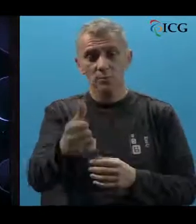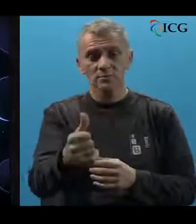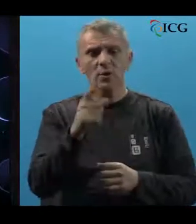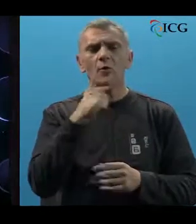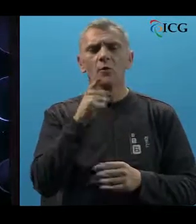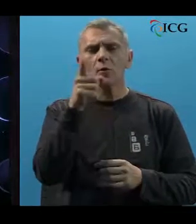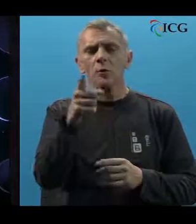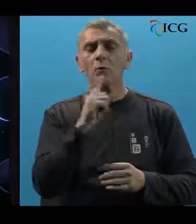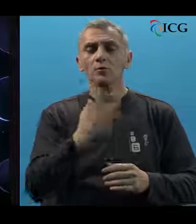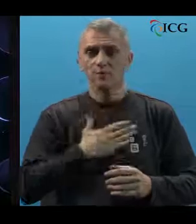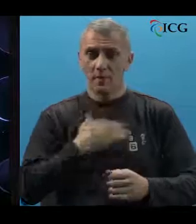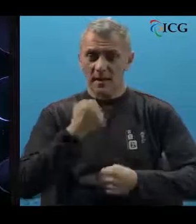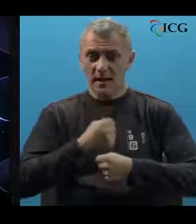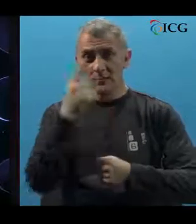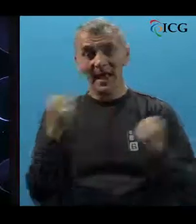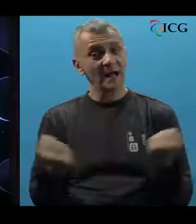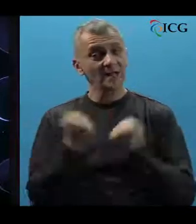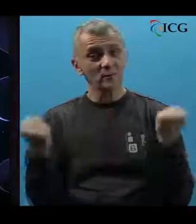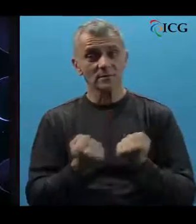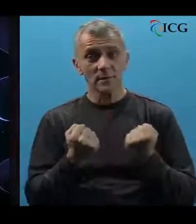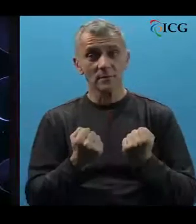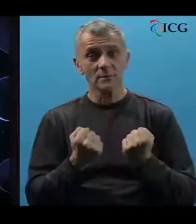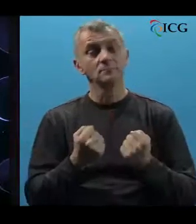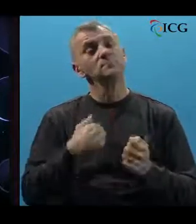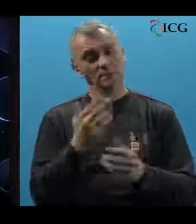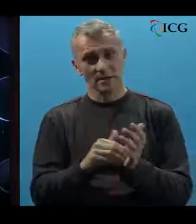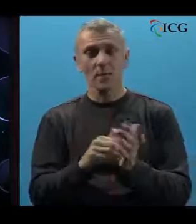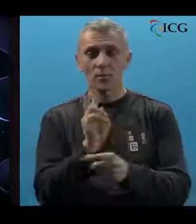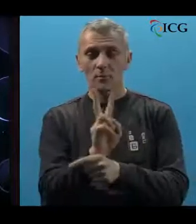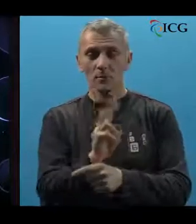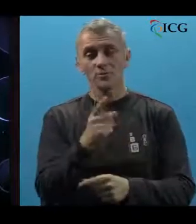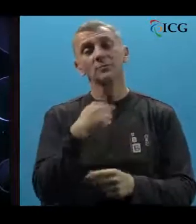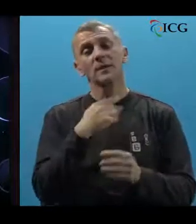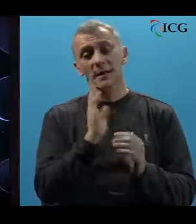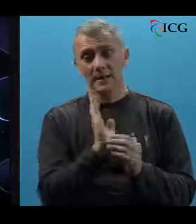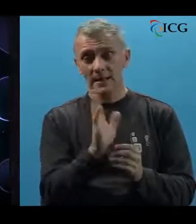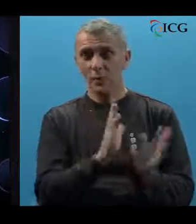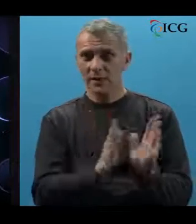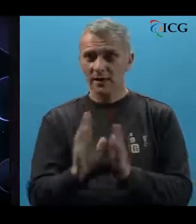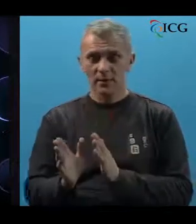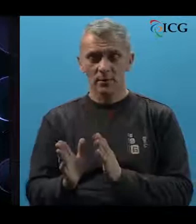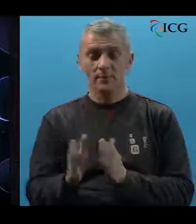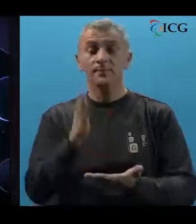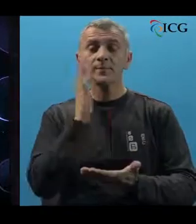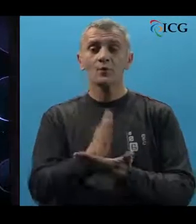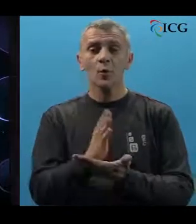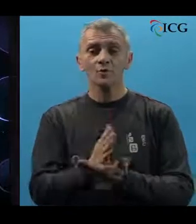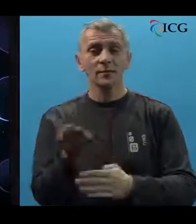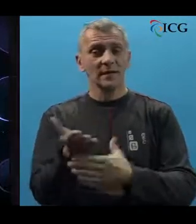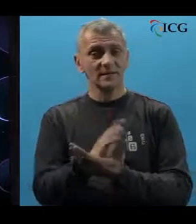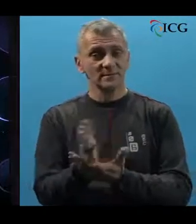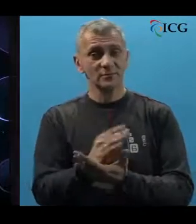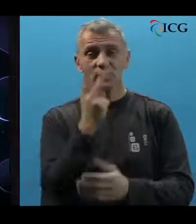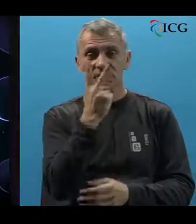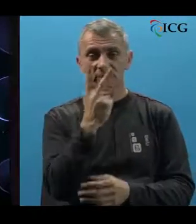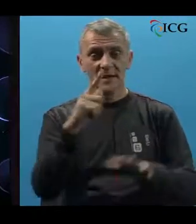posjeti kod onih koji svojim radom i aktivnostima zaslužuju pažnju. Pa krenimo redom. Događanjima